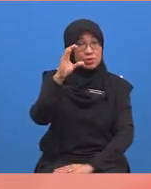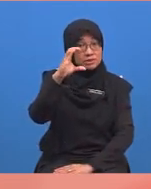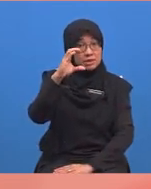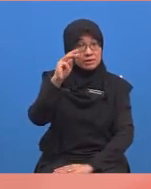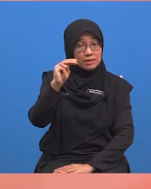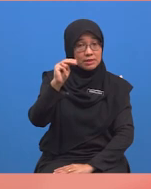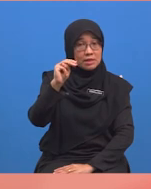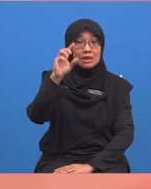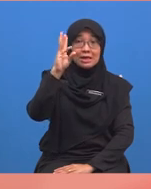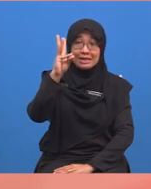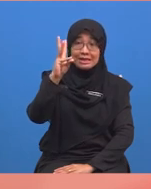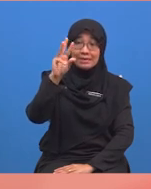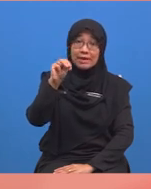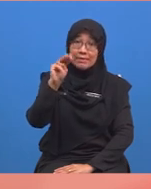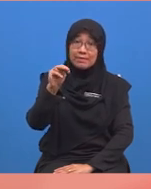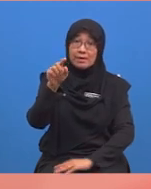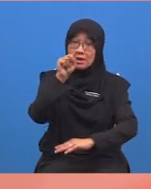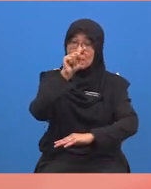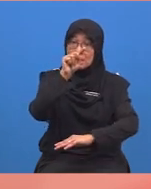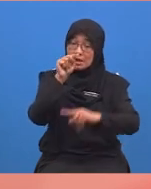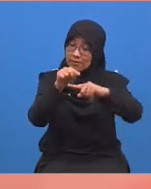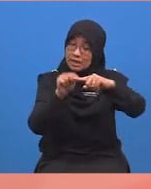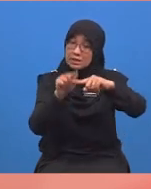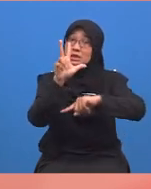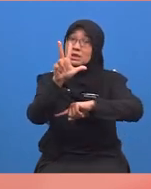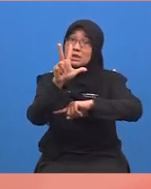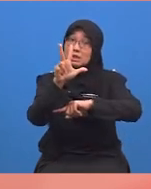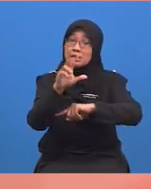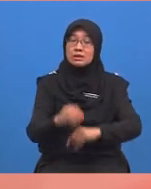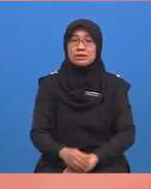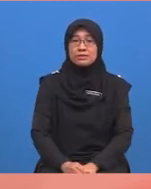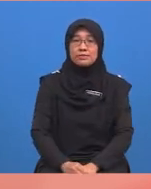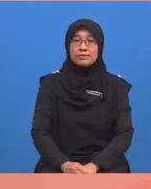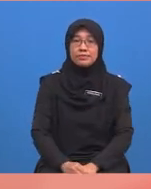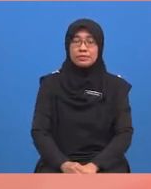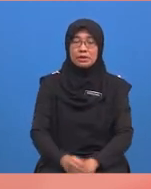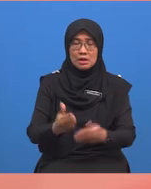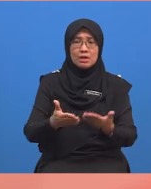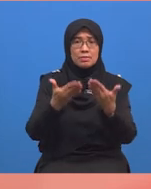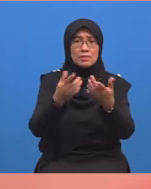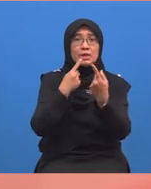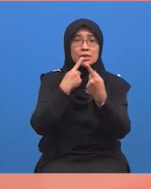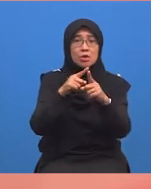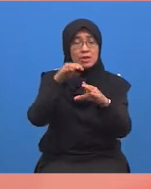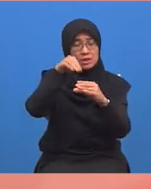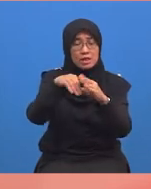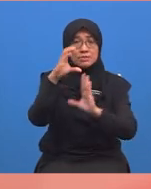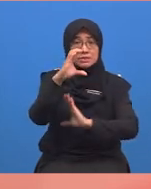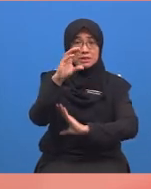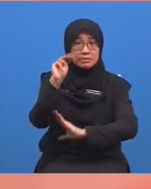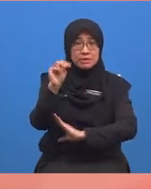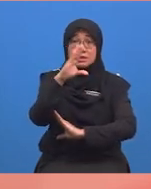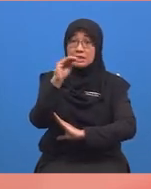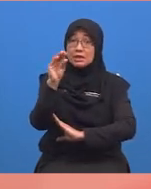enam milimeter bahagi tiga. Berikan jawapan dalam sentimeter dan